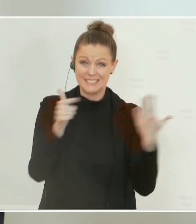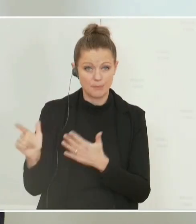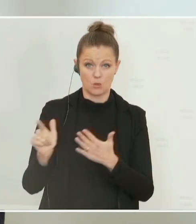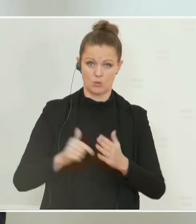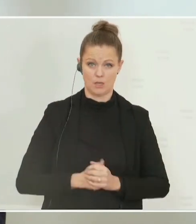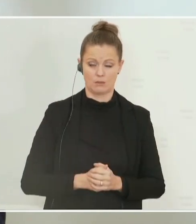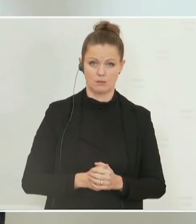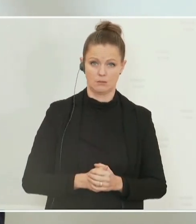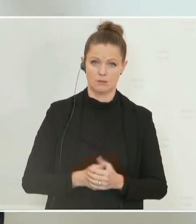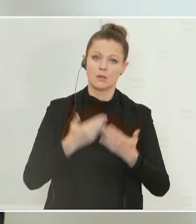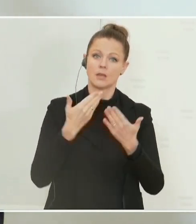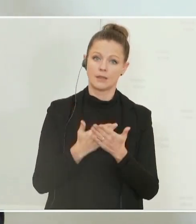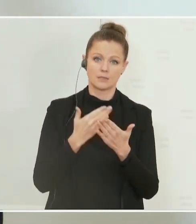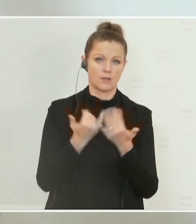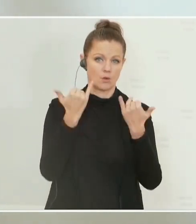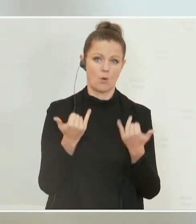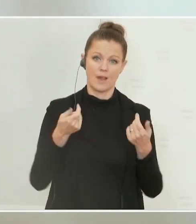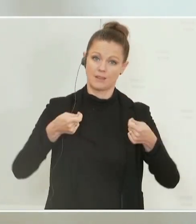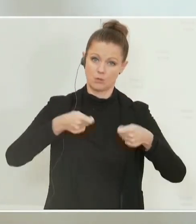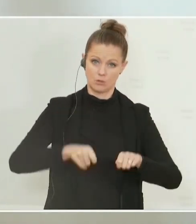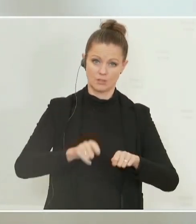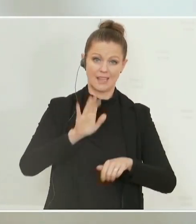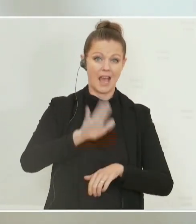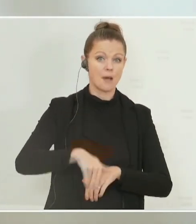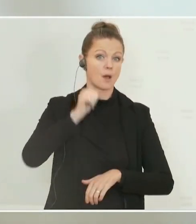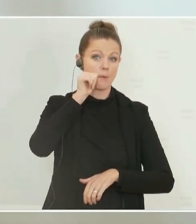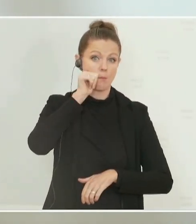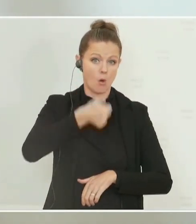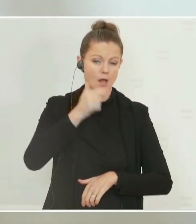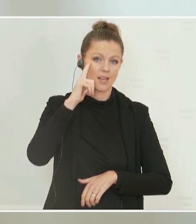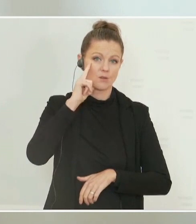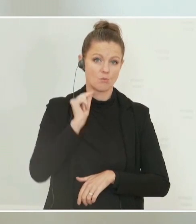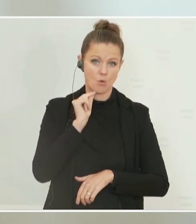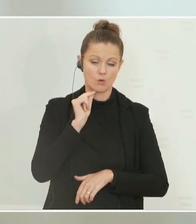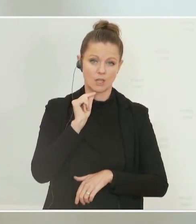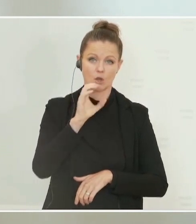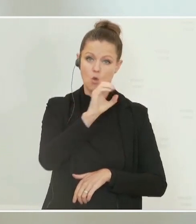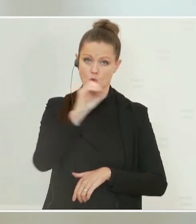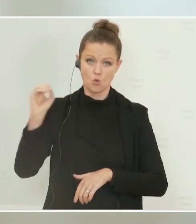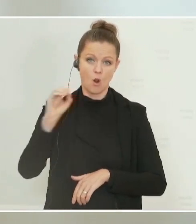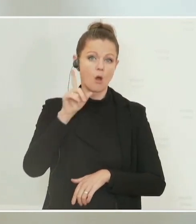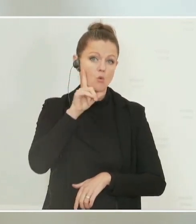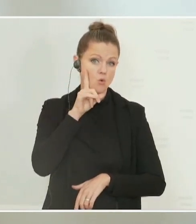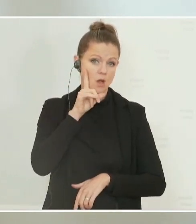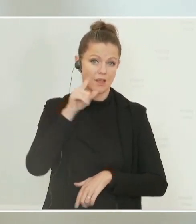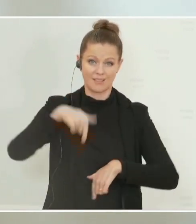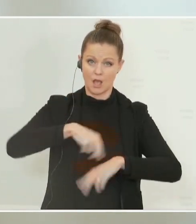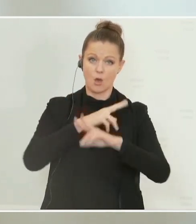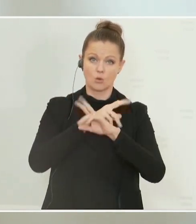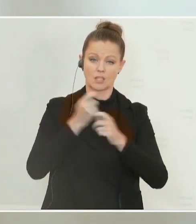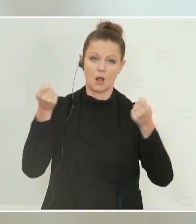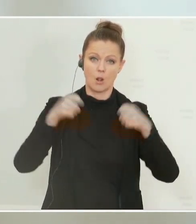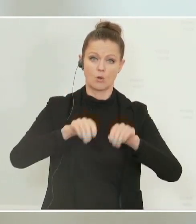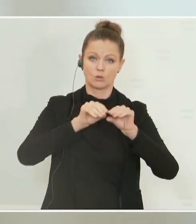Daher haben wir heute beschlossen, dass ab morgen, Montag 0 Uhr, in Österreich ein